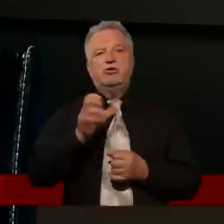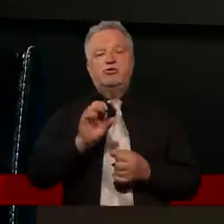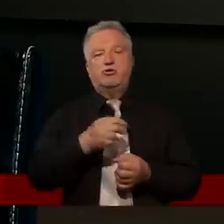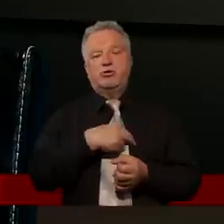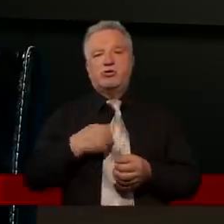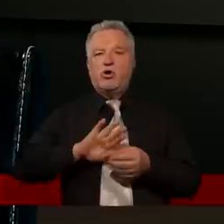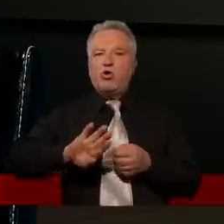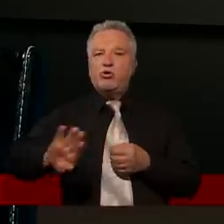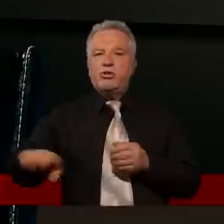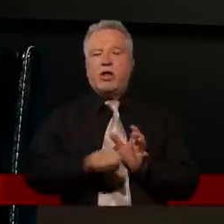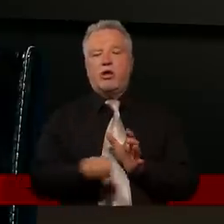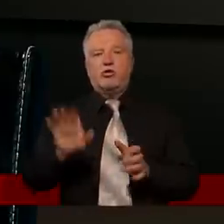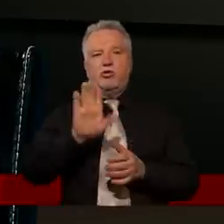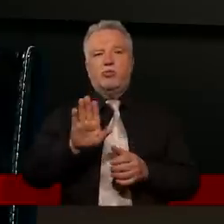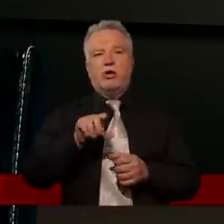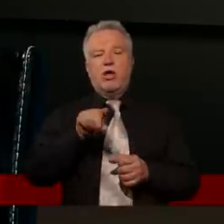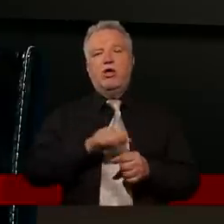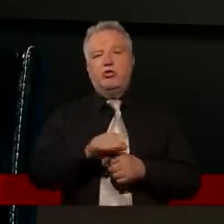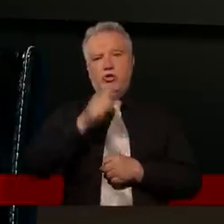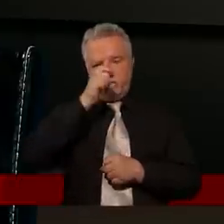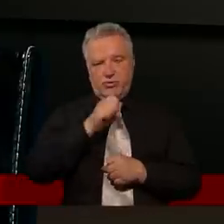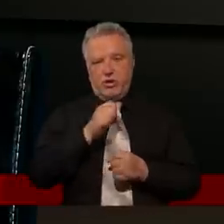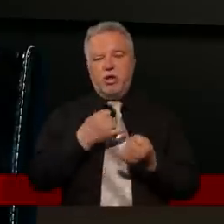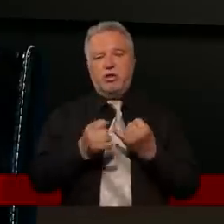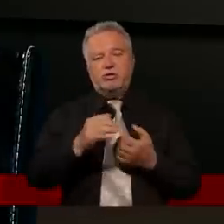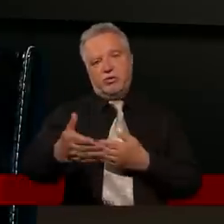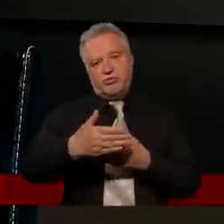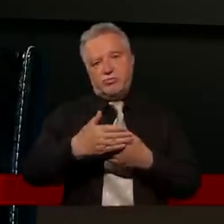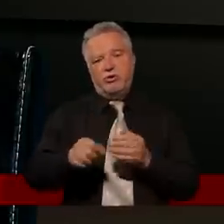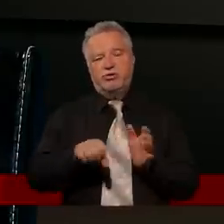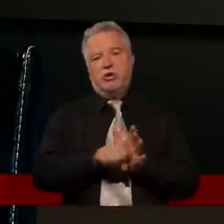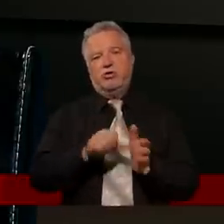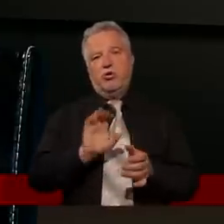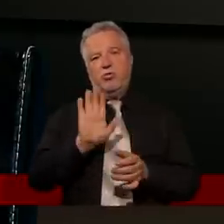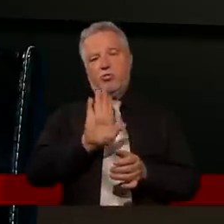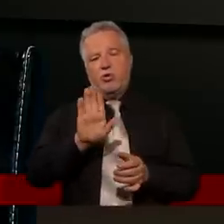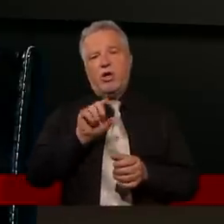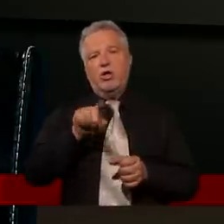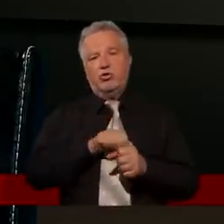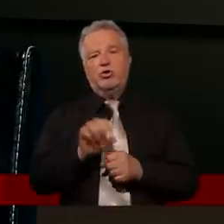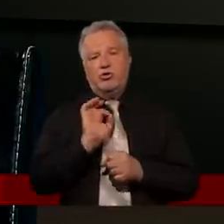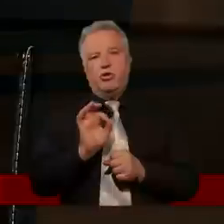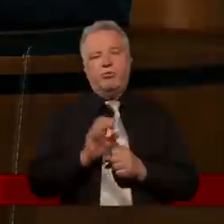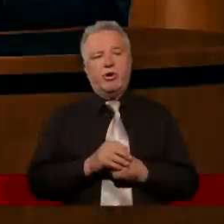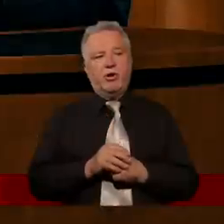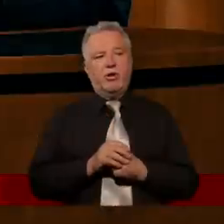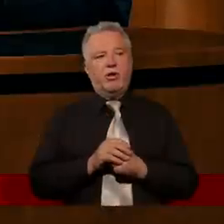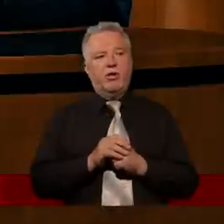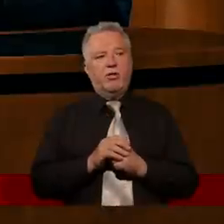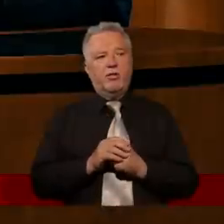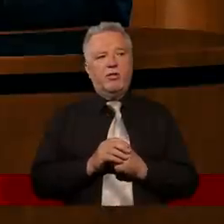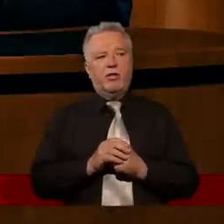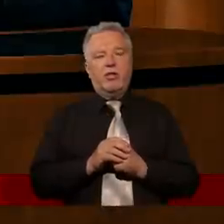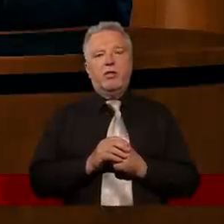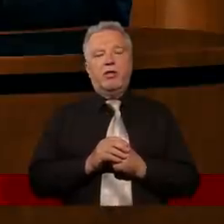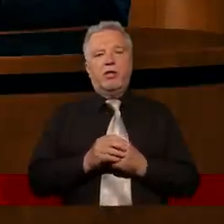oddala od Boga, to jest na pewno złe. Jeżeli nas przybliża do Boga, to jest dobre. Właśnie ja chciałem w tym w kontekście to